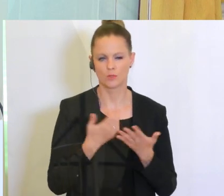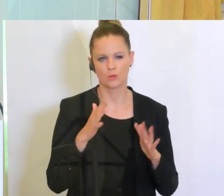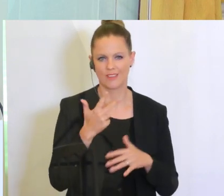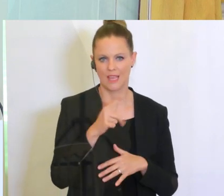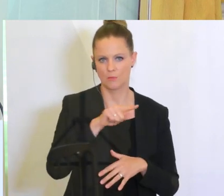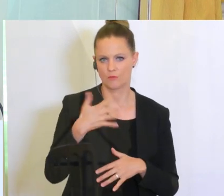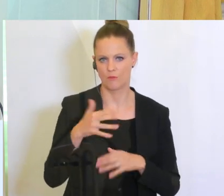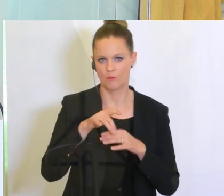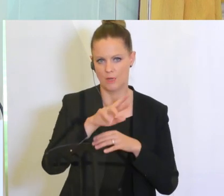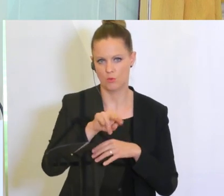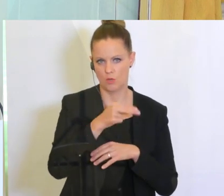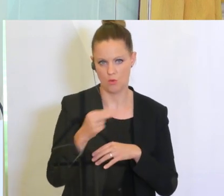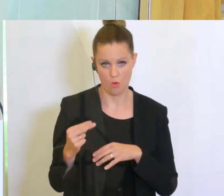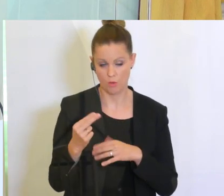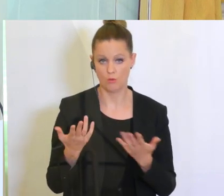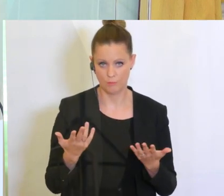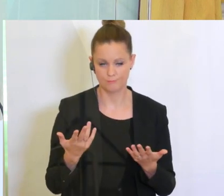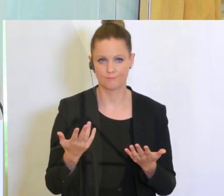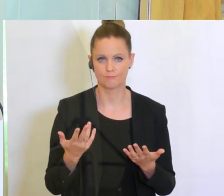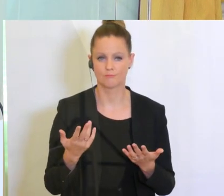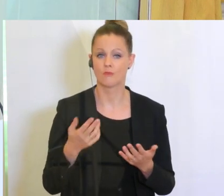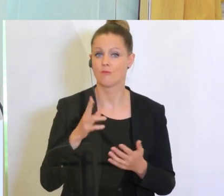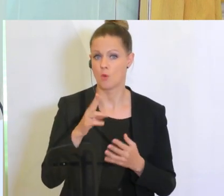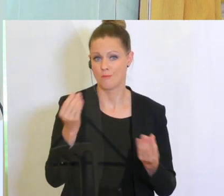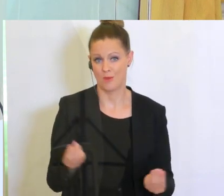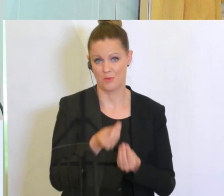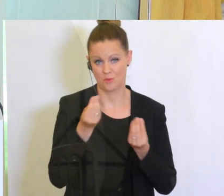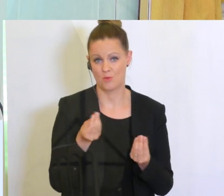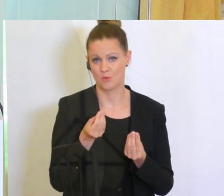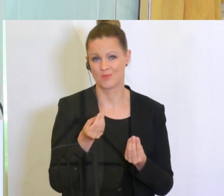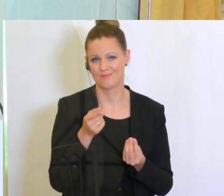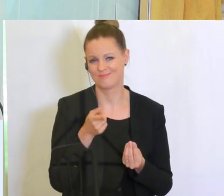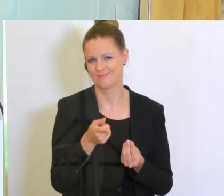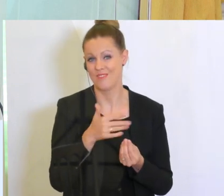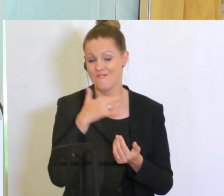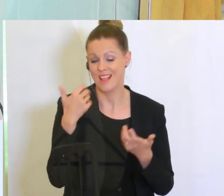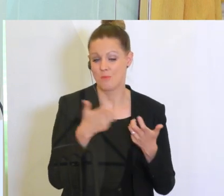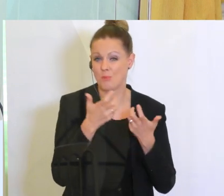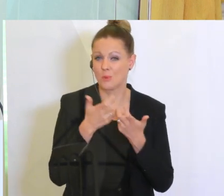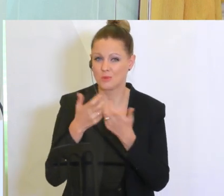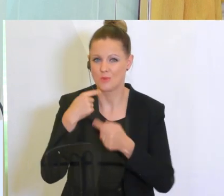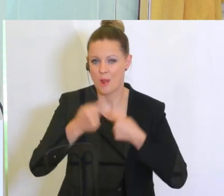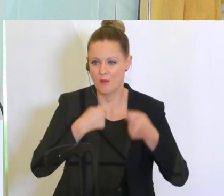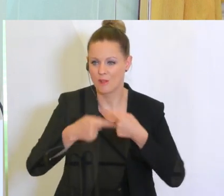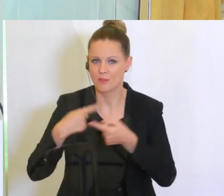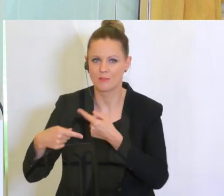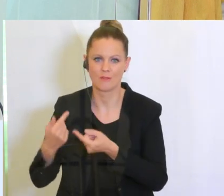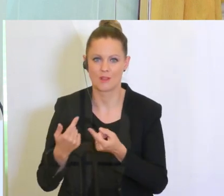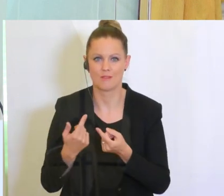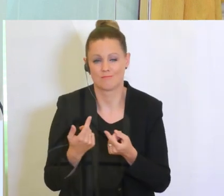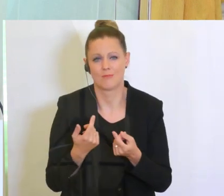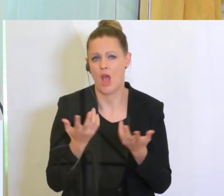Euro kosten, weil eben hier doch bei so vielen Produktionen hier Zusatzkosten sind.